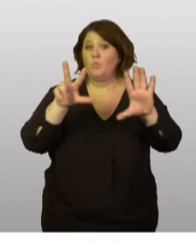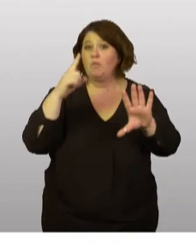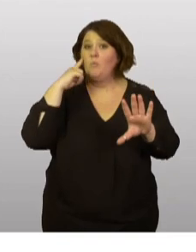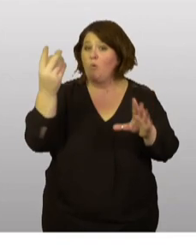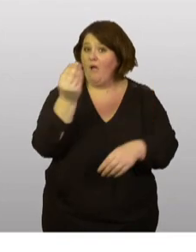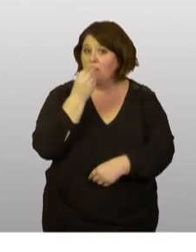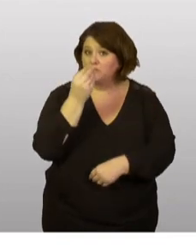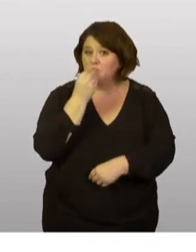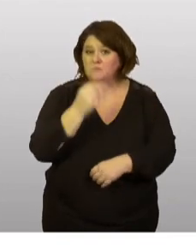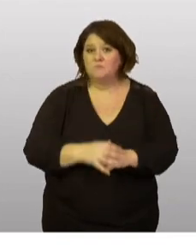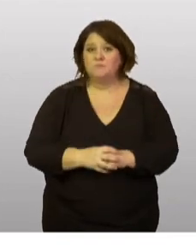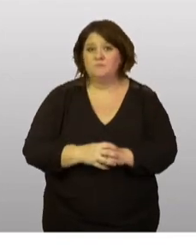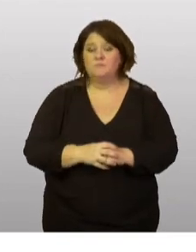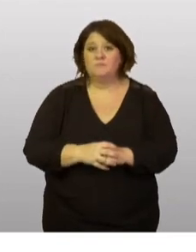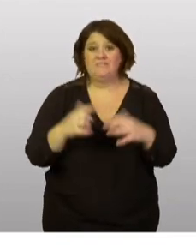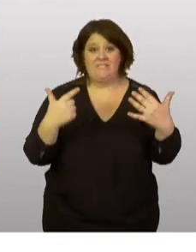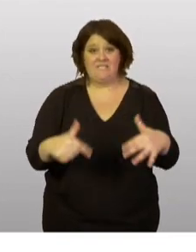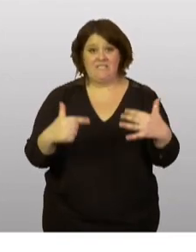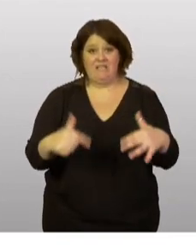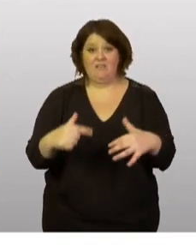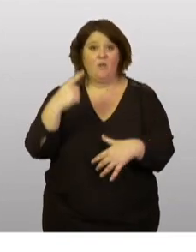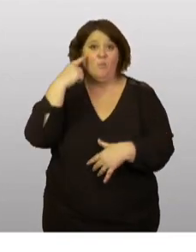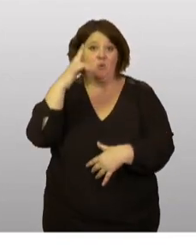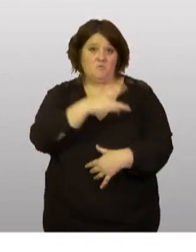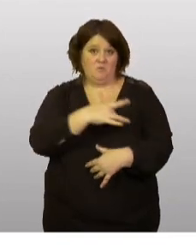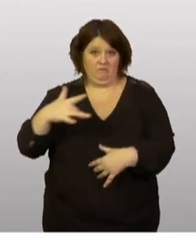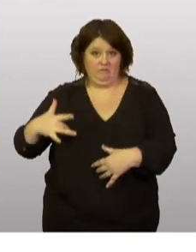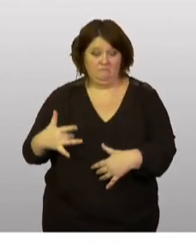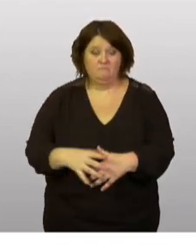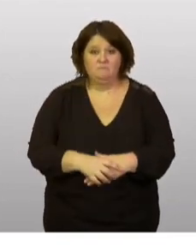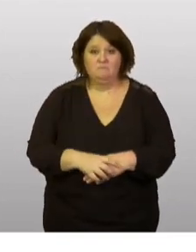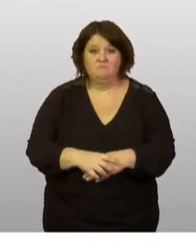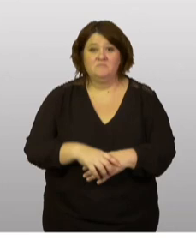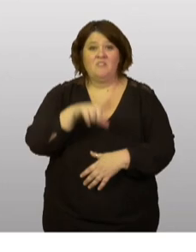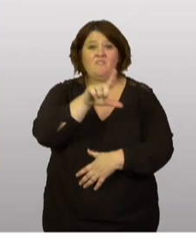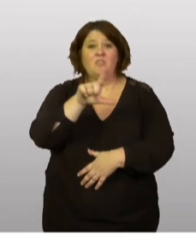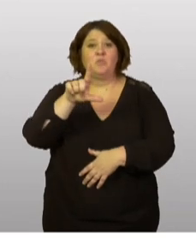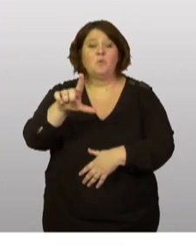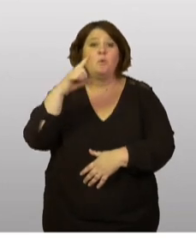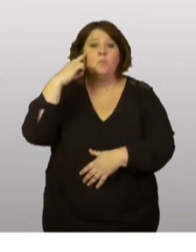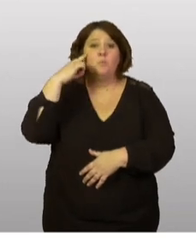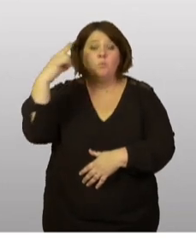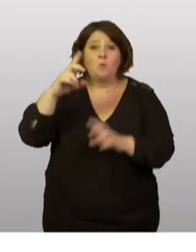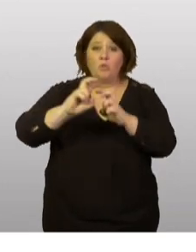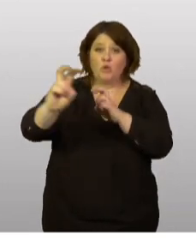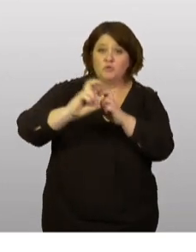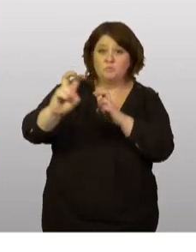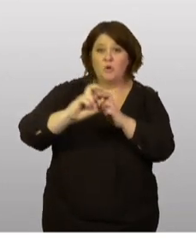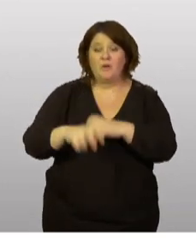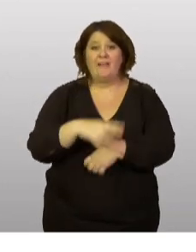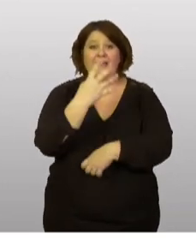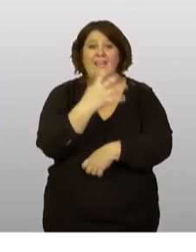'alimentation, 17 pour la santé, 22 pour les transports et